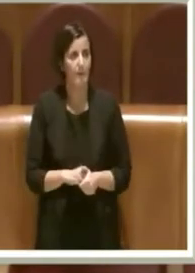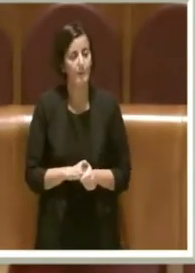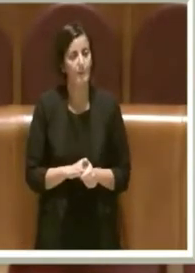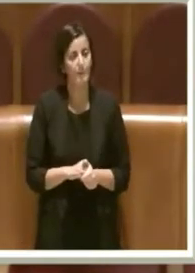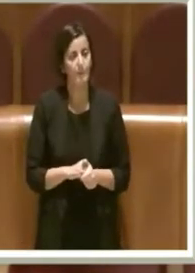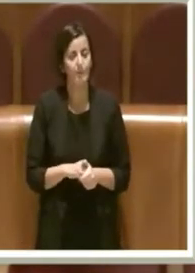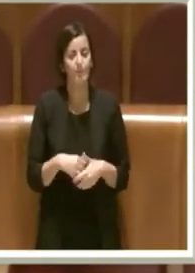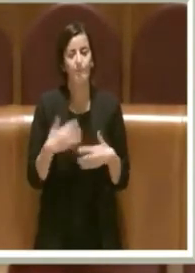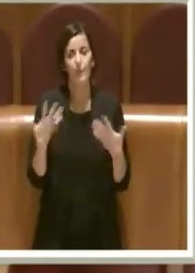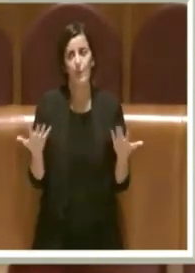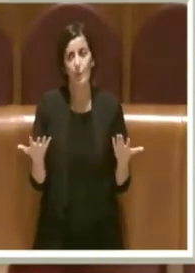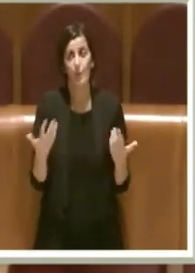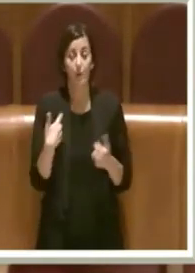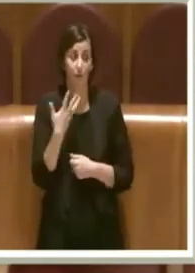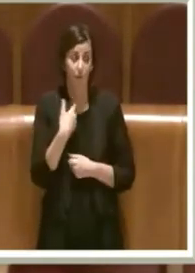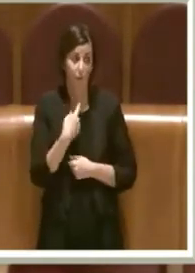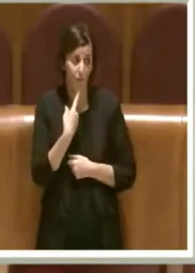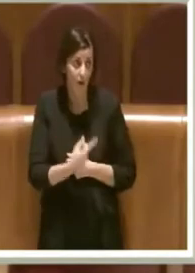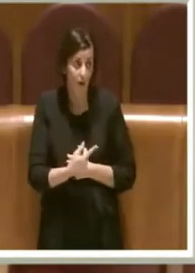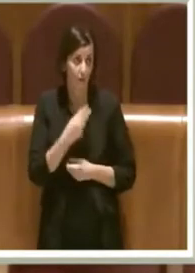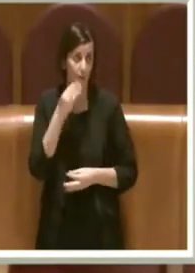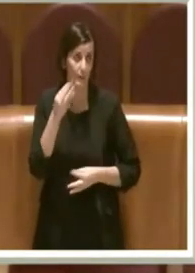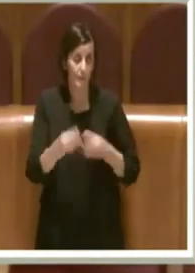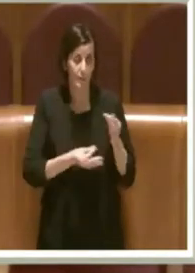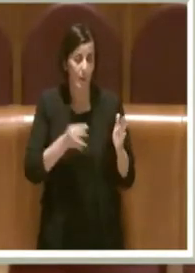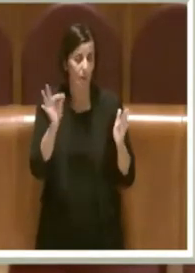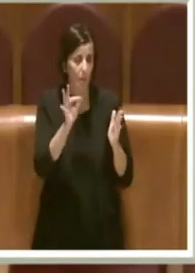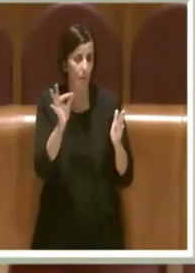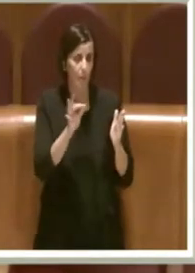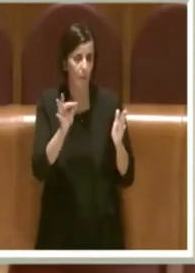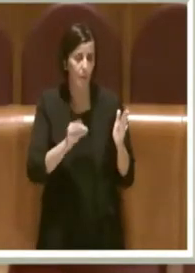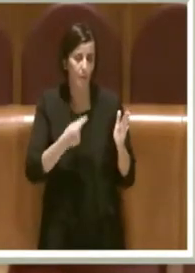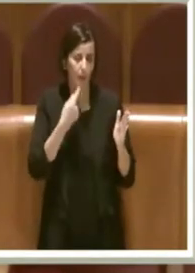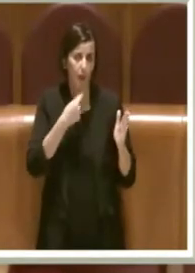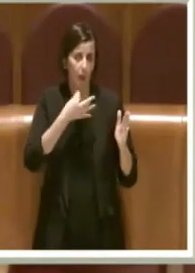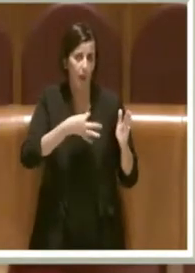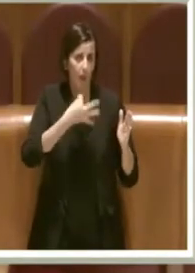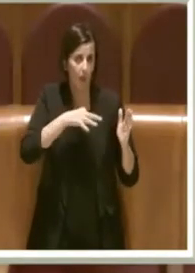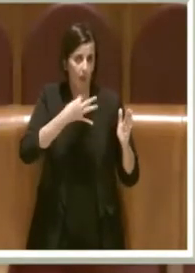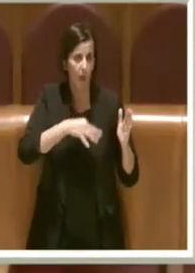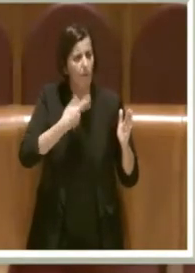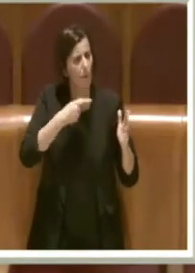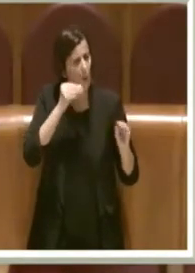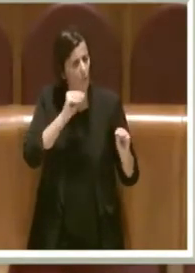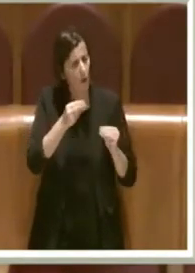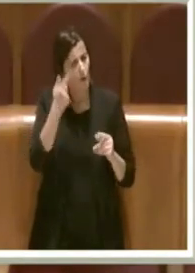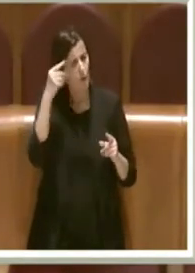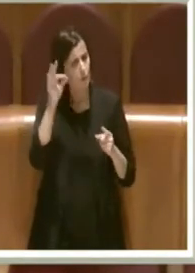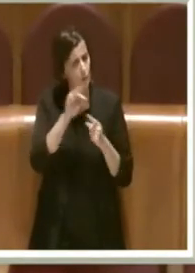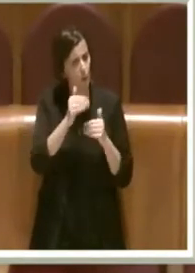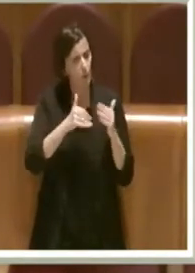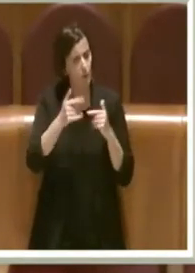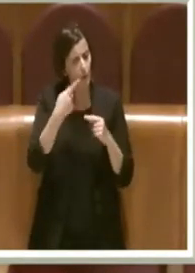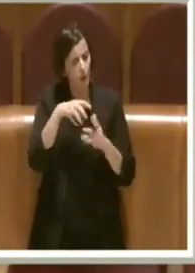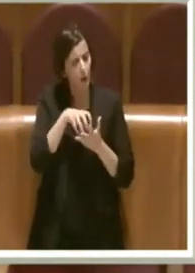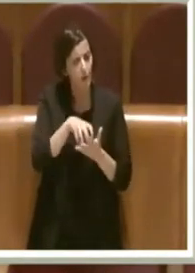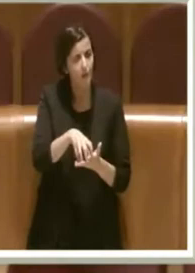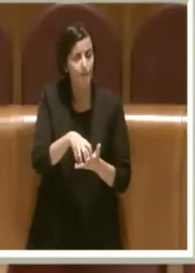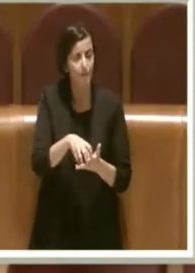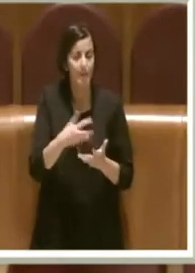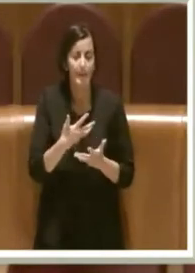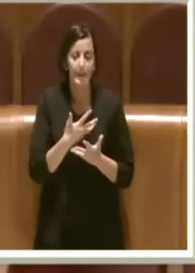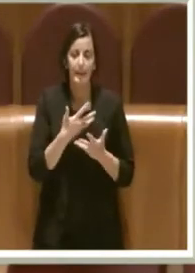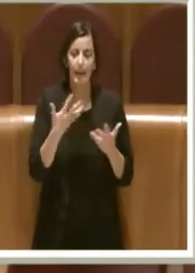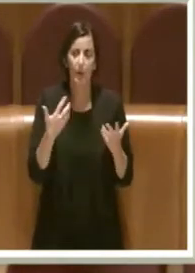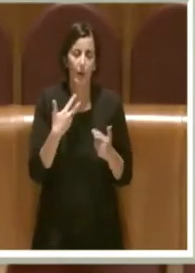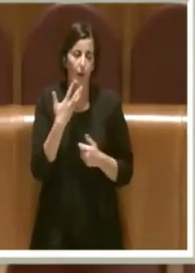Insomma signor sindaco io avrei voluto parlare puntualmente di tutti i punti perché ce l'ha da dire tanto, anche in modo costruttivo e per cercare di dare un contributo ma è chiaro che voglio rispettare